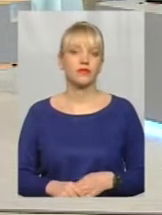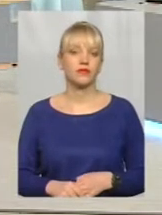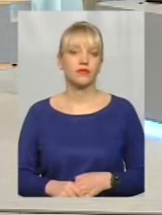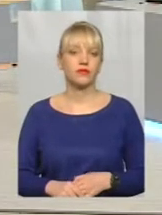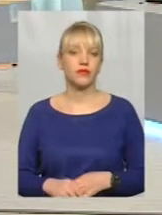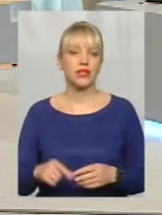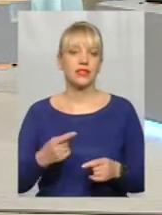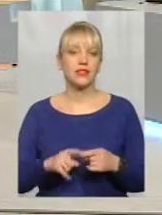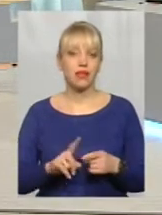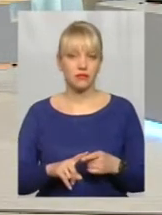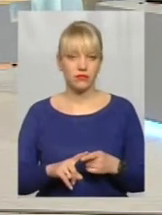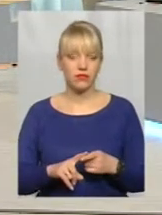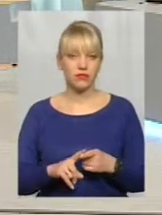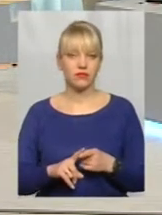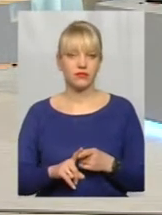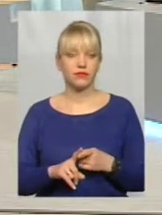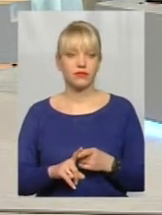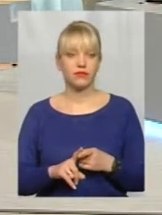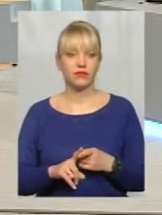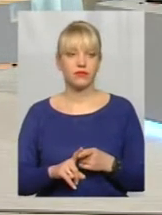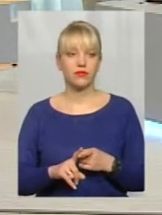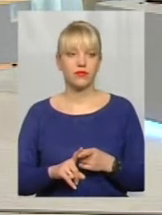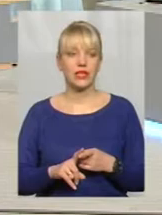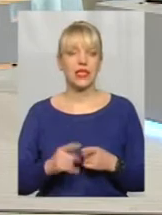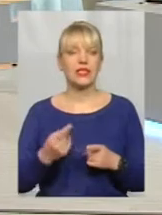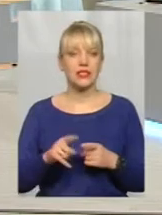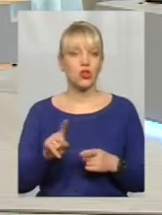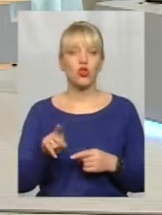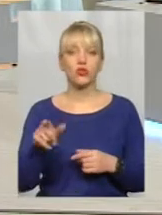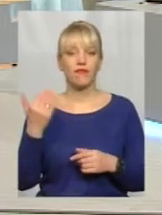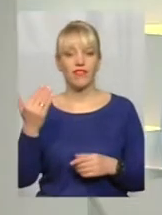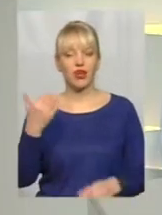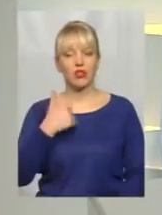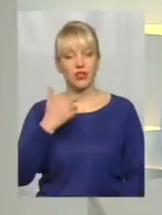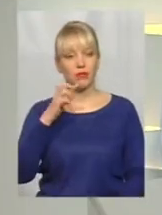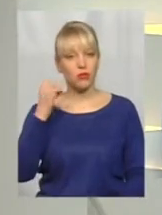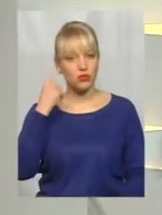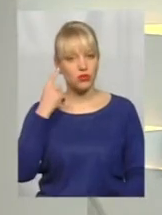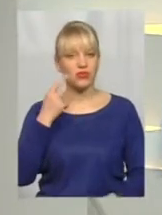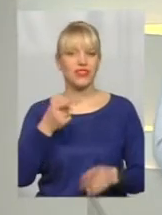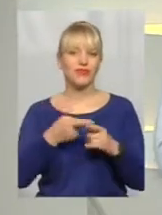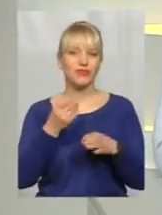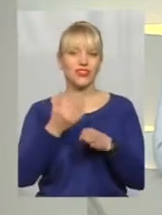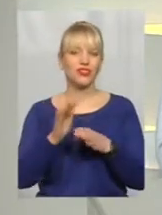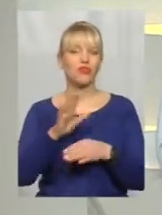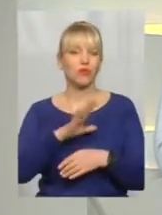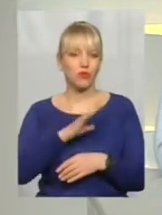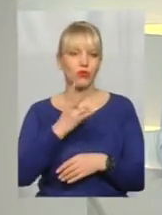Це те, що ви хотіли б почути? Безперечно. Там частково було, але так. Так.